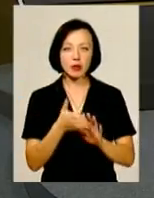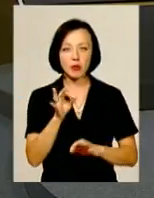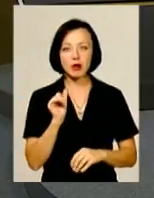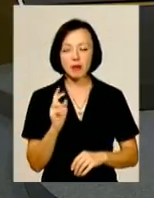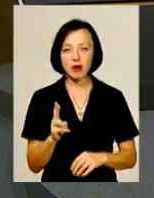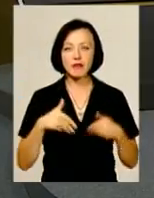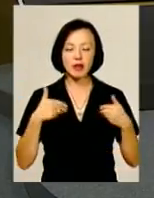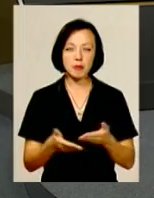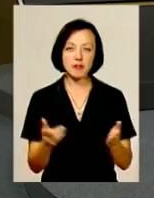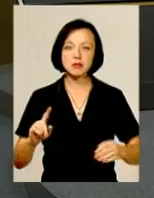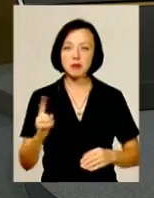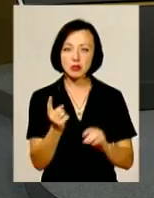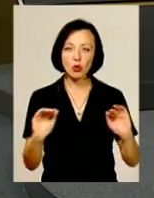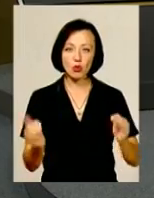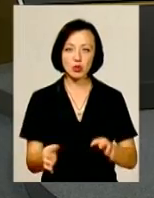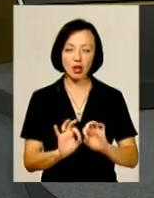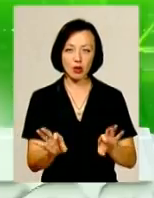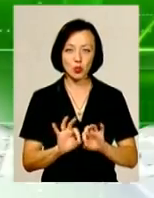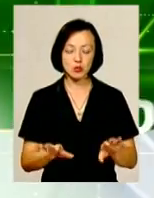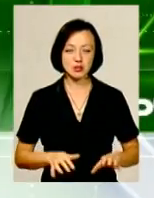Вітаємо вас. Спершу короткий анонс.